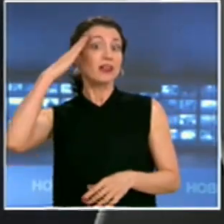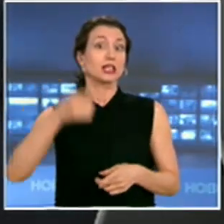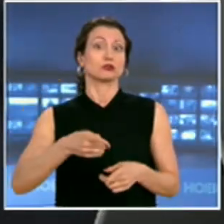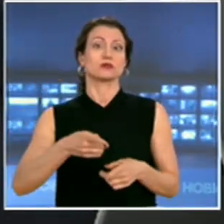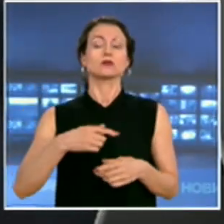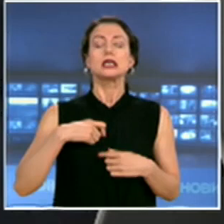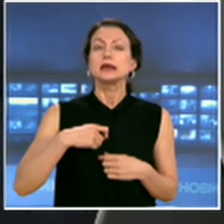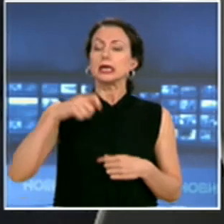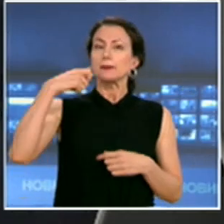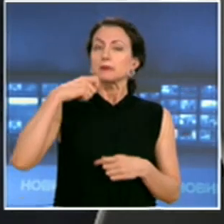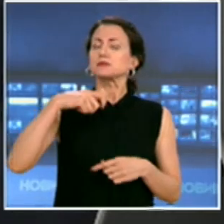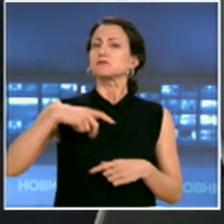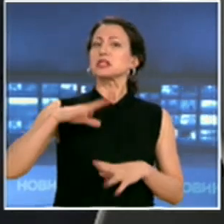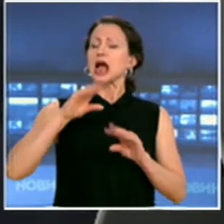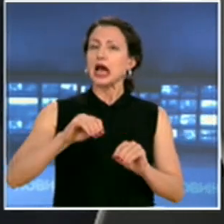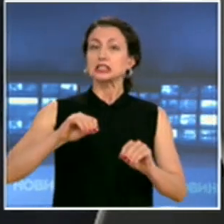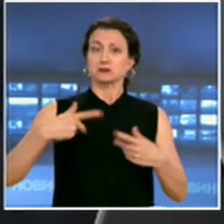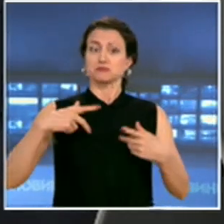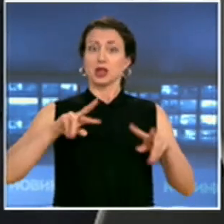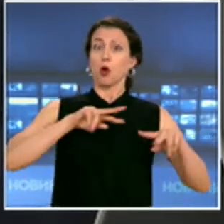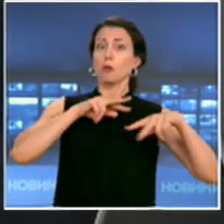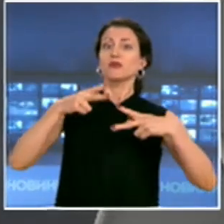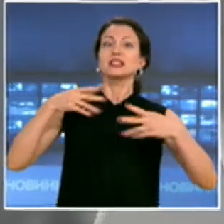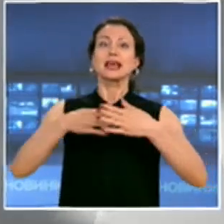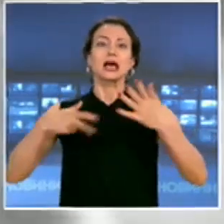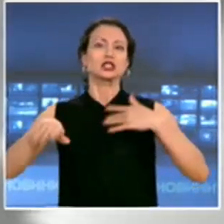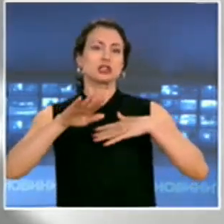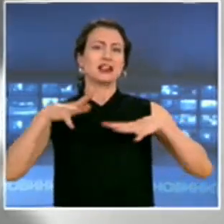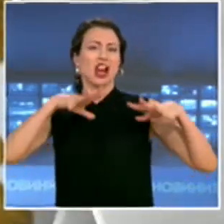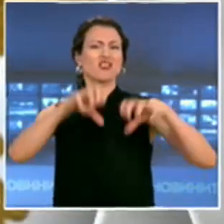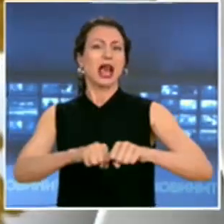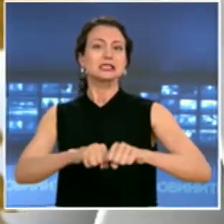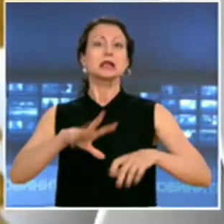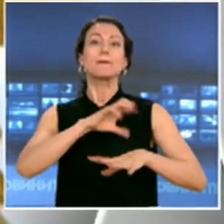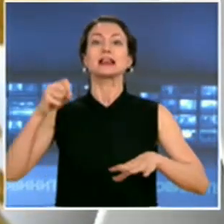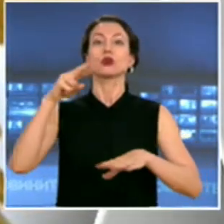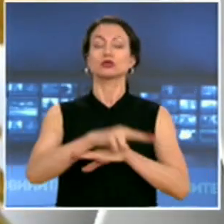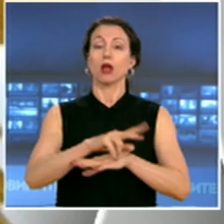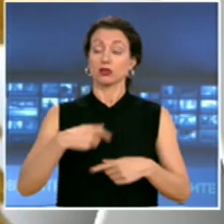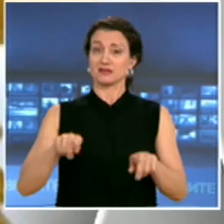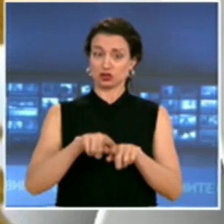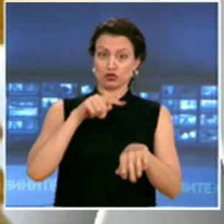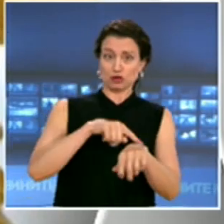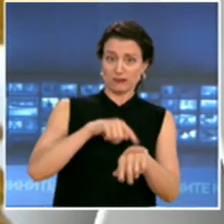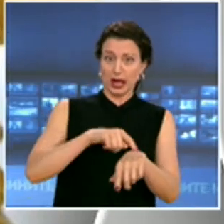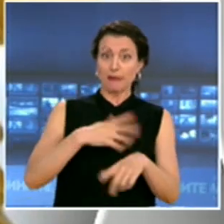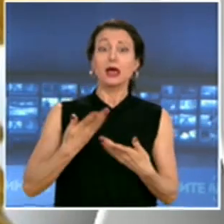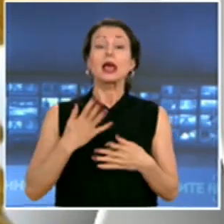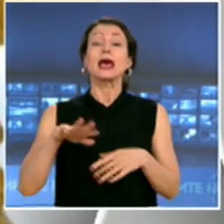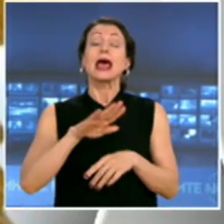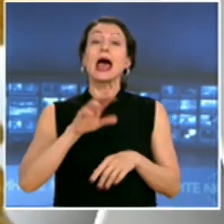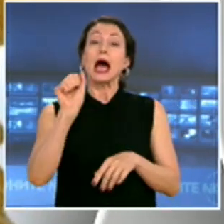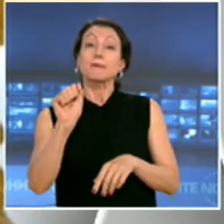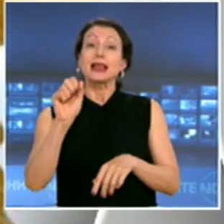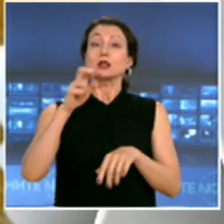поискал цялата власт безконтролно. Също времено почетният председател на ДПС Ахмет Дуган и депутатът Делян Пеевски се